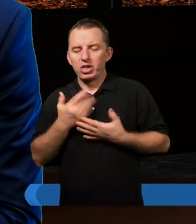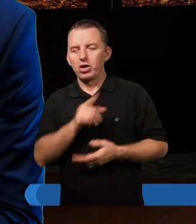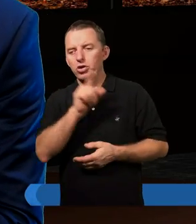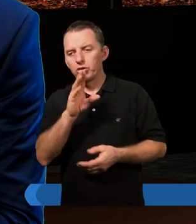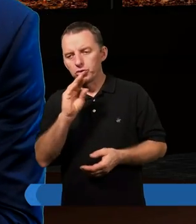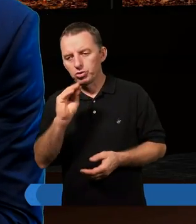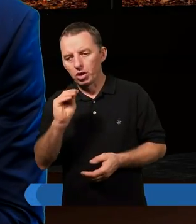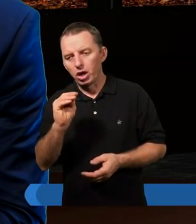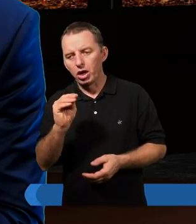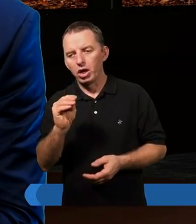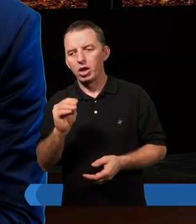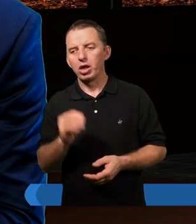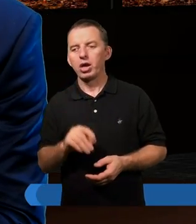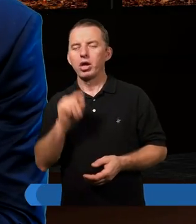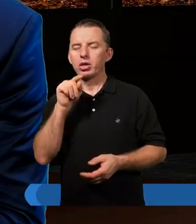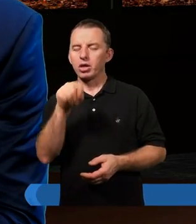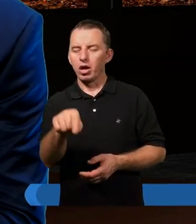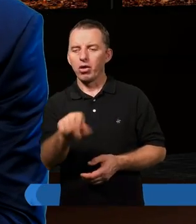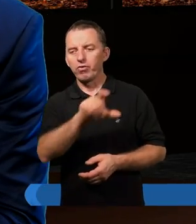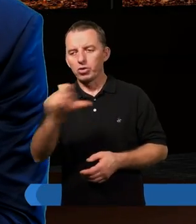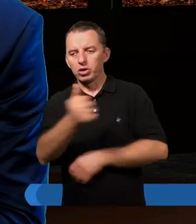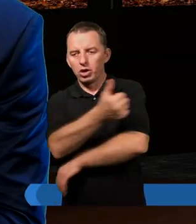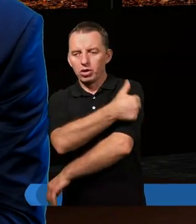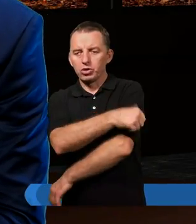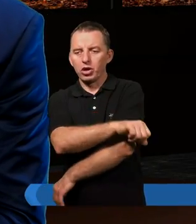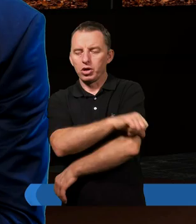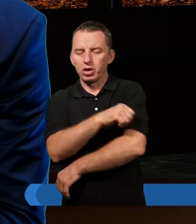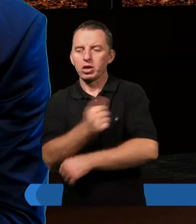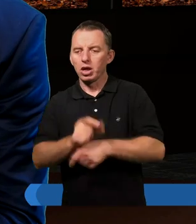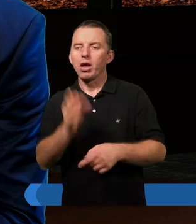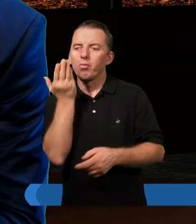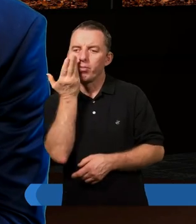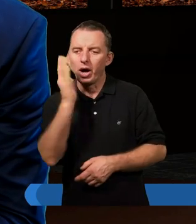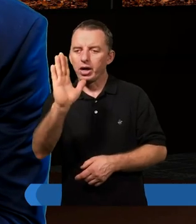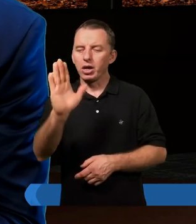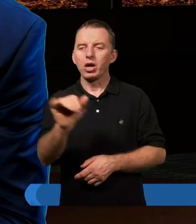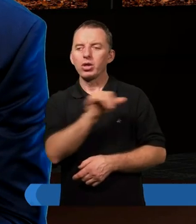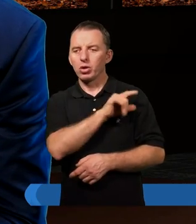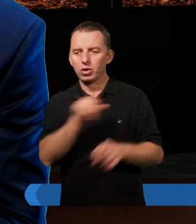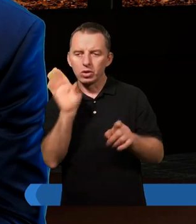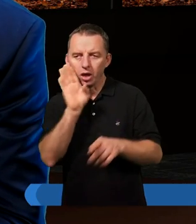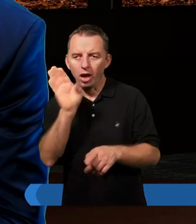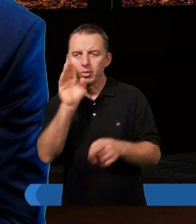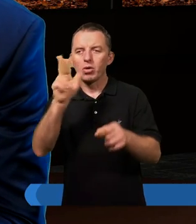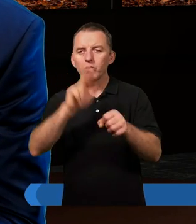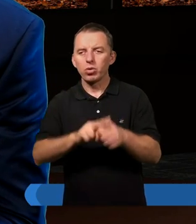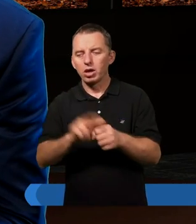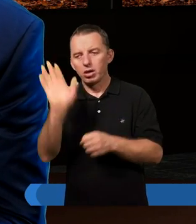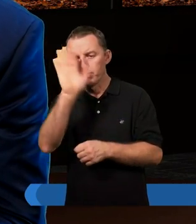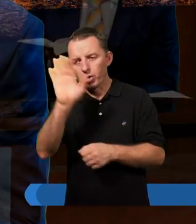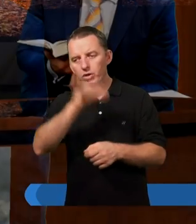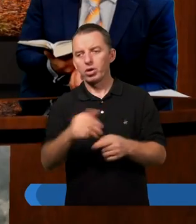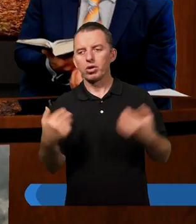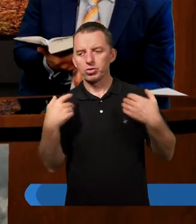właśnie w społeczności chrześcijańskiej powinniśmy też bardziej to, co sami doświadczyliśmy z Bogiem, to, co